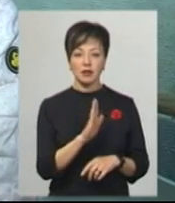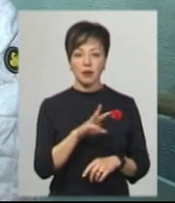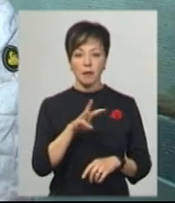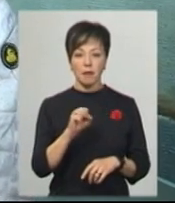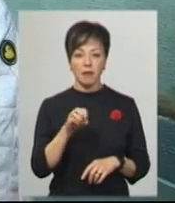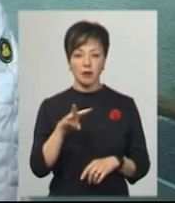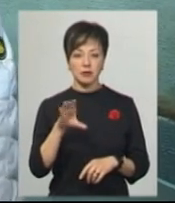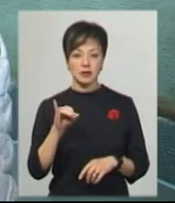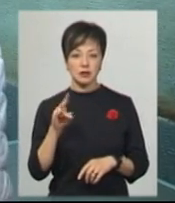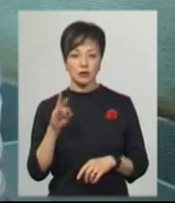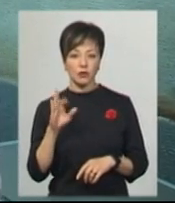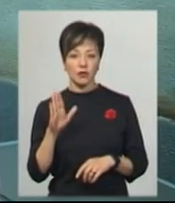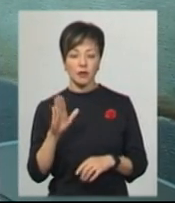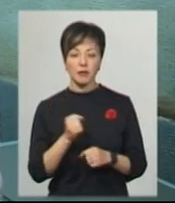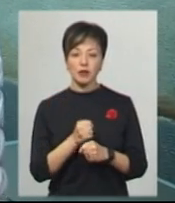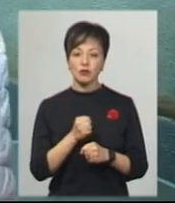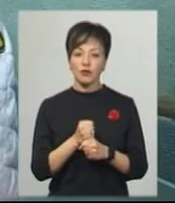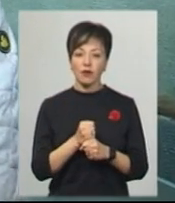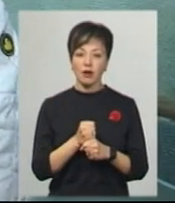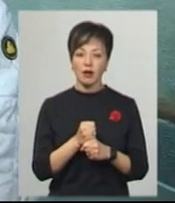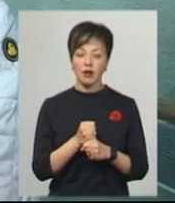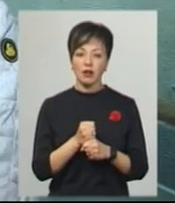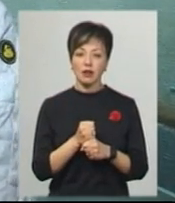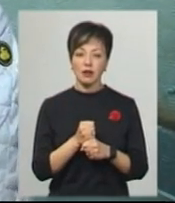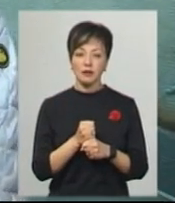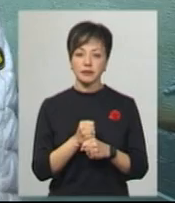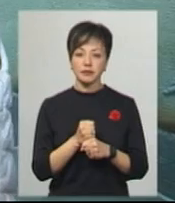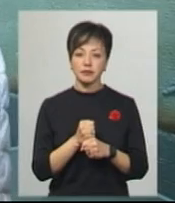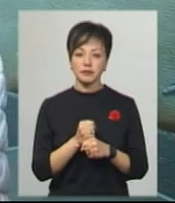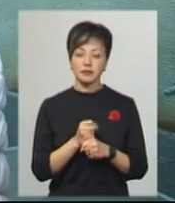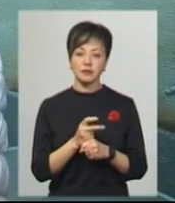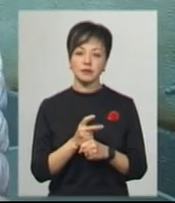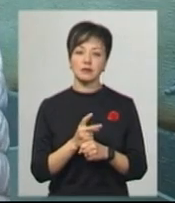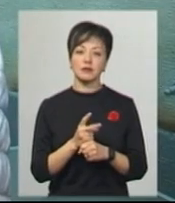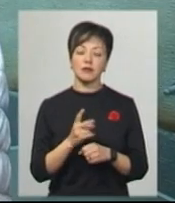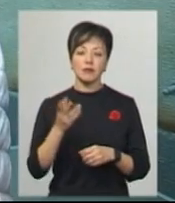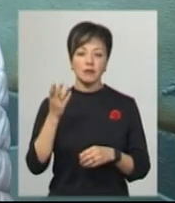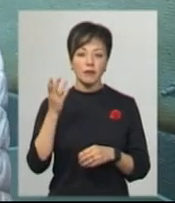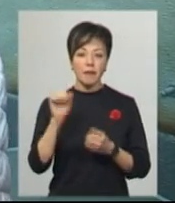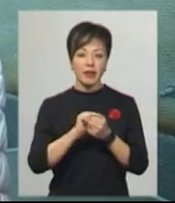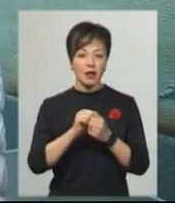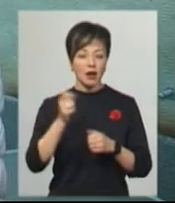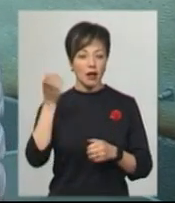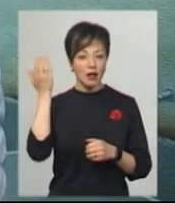Мамсиков. Працювали вони на матеріалах хроніки, на